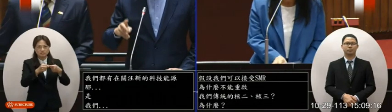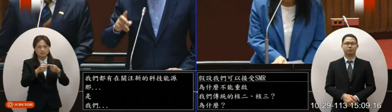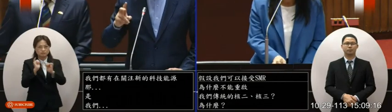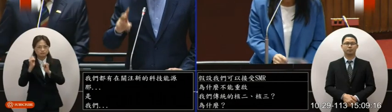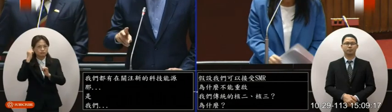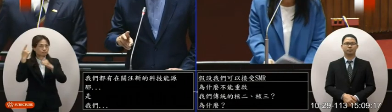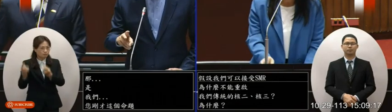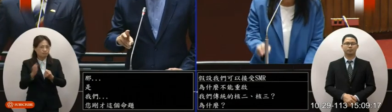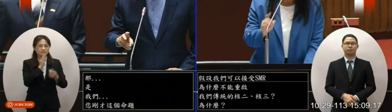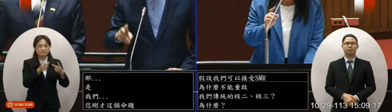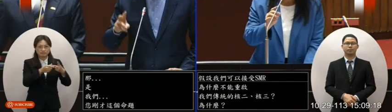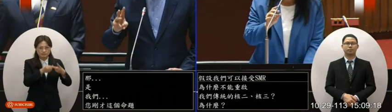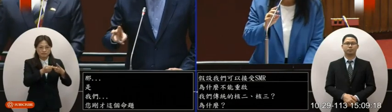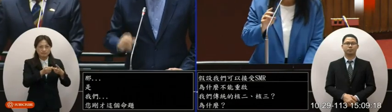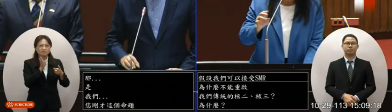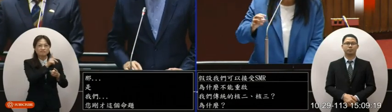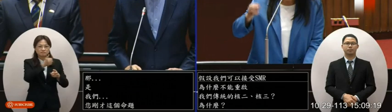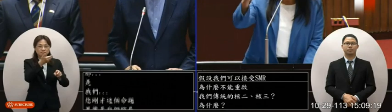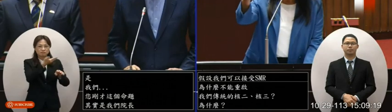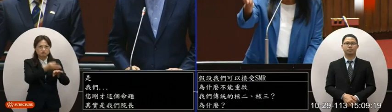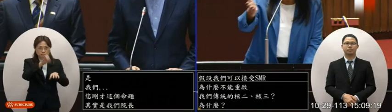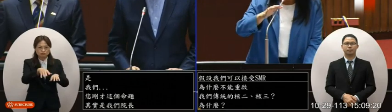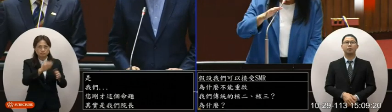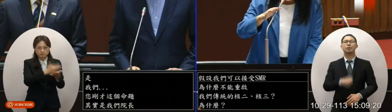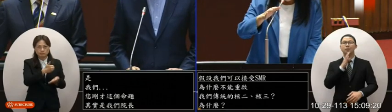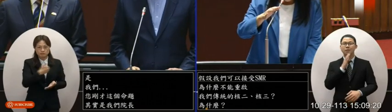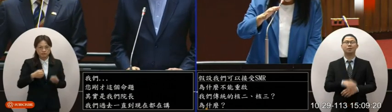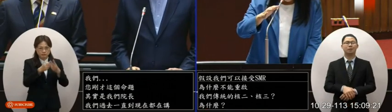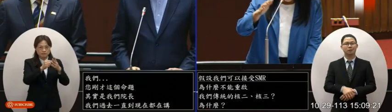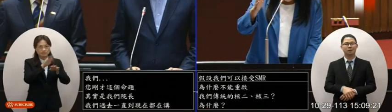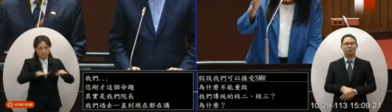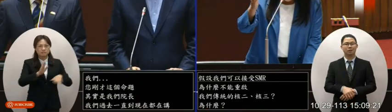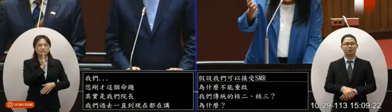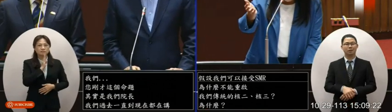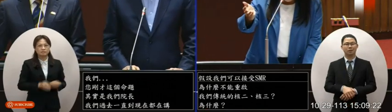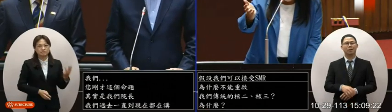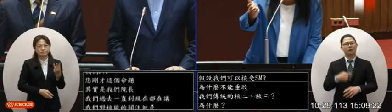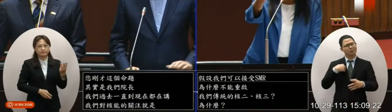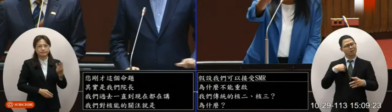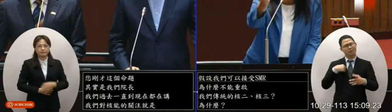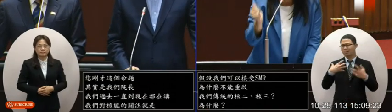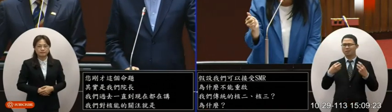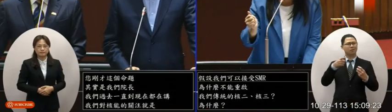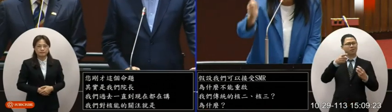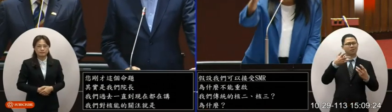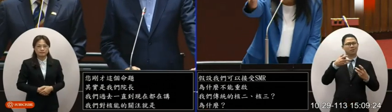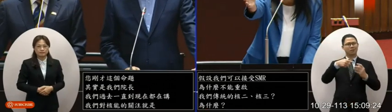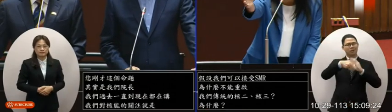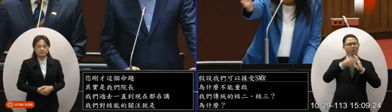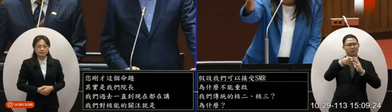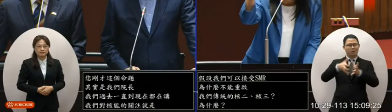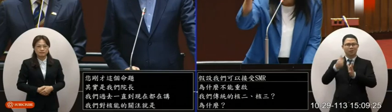識第二個核廢料可以處理第三它是安全的是所以呢我不曉得說假設院長